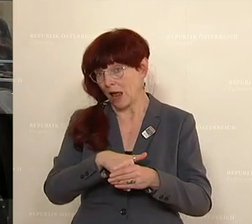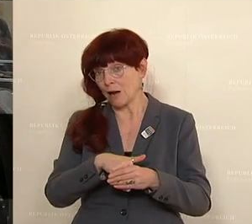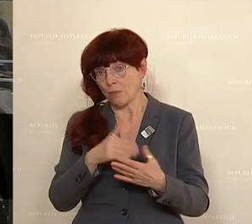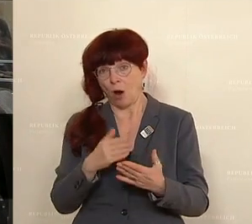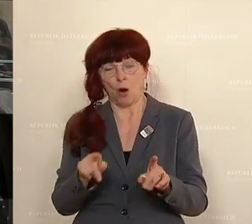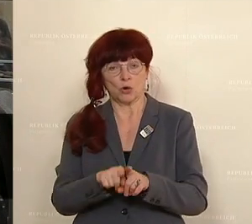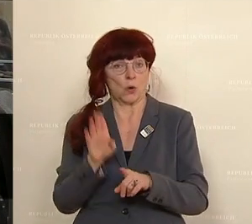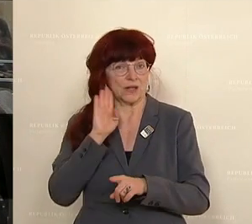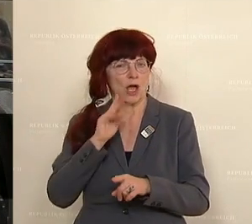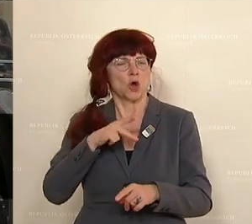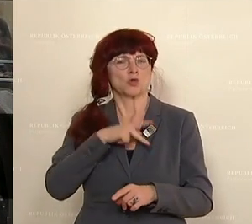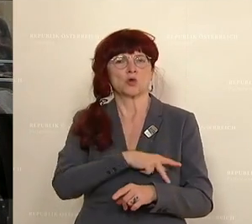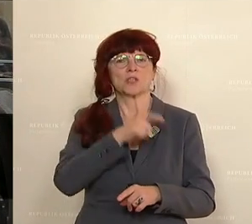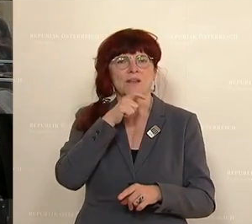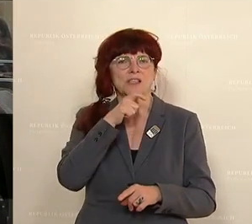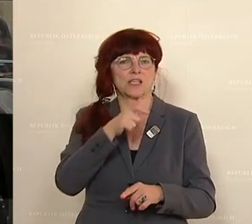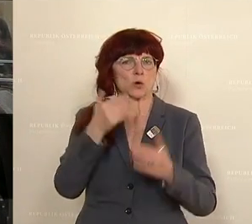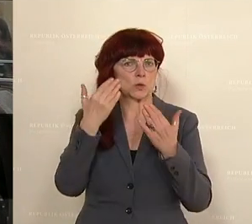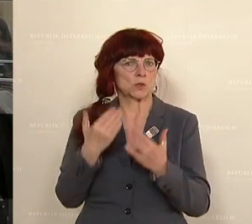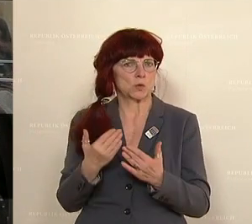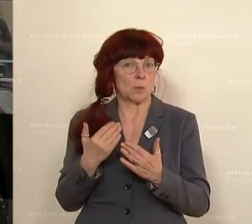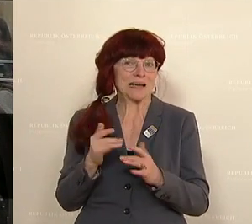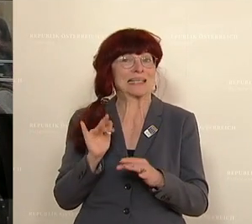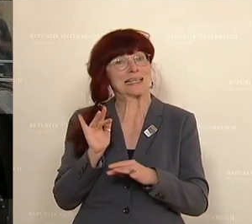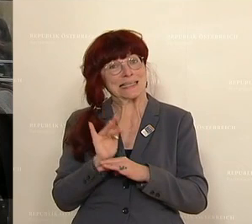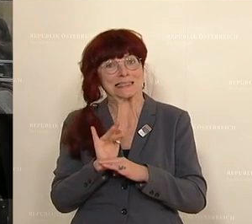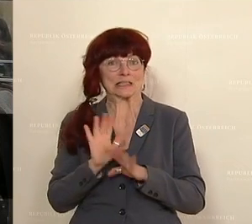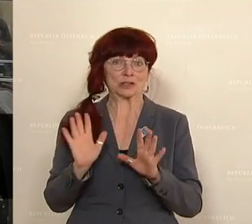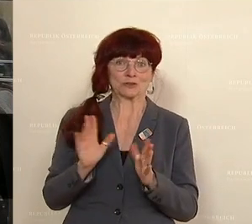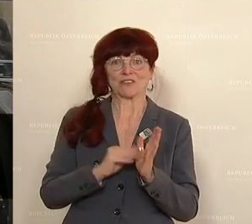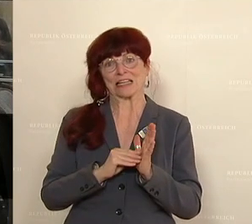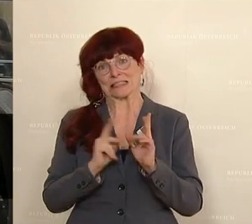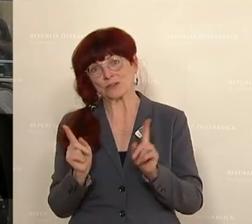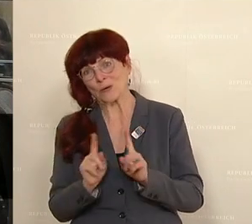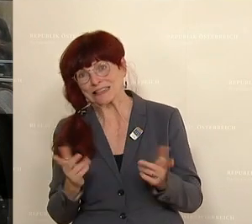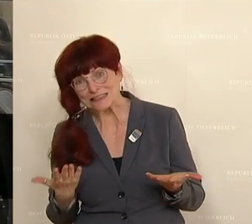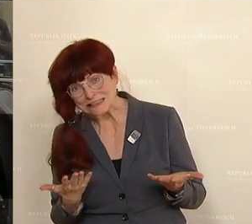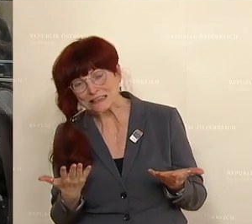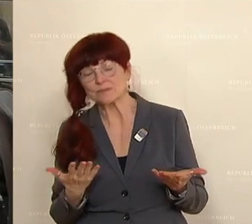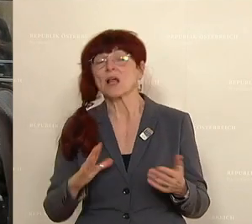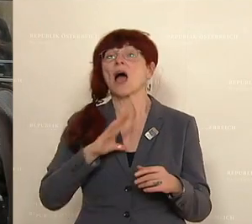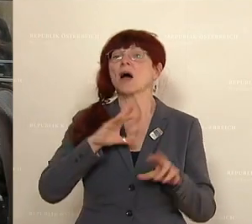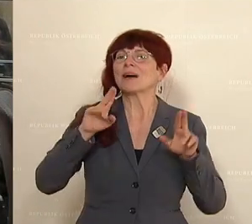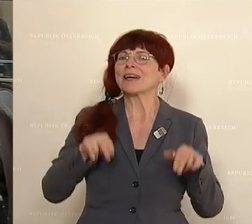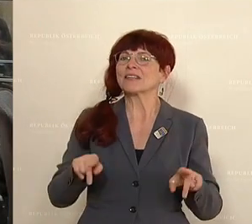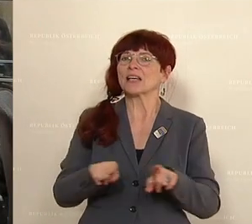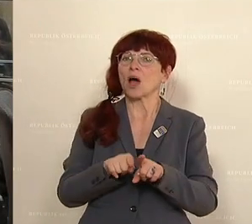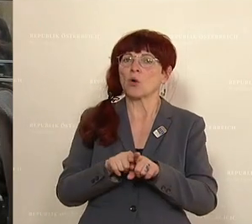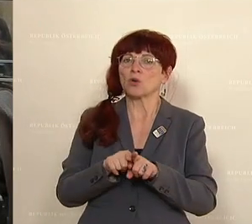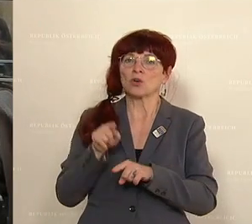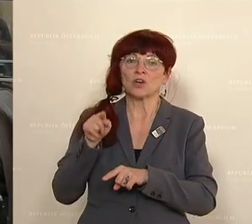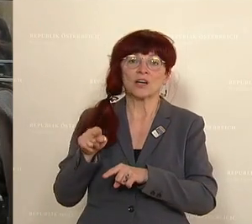Sozialversicherungsnummern, dass das kritisch gesehen wird. Richtig ist aber dann auch, dass genau deswegen